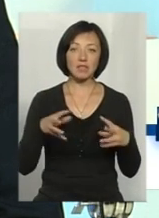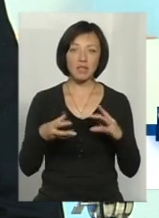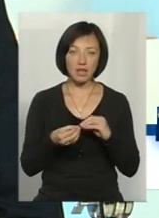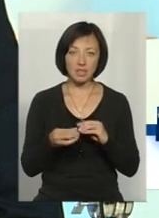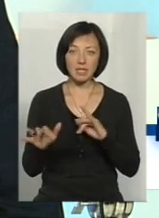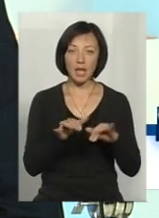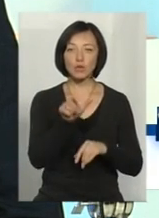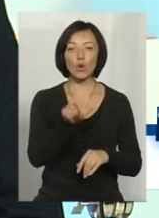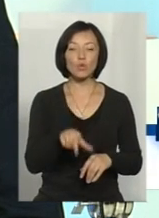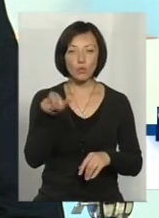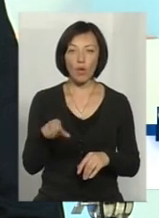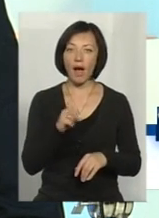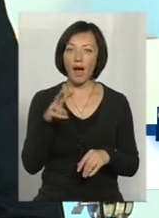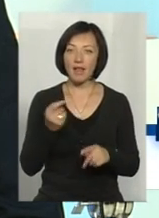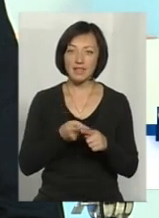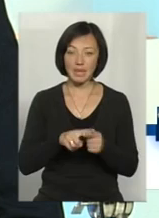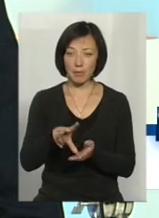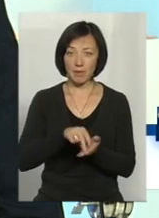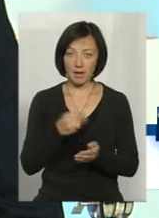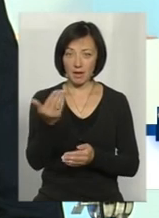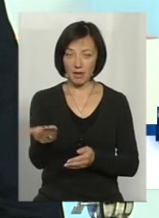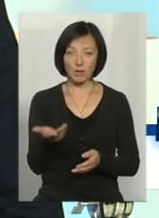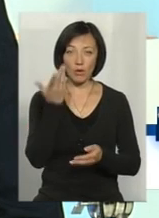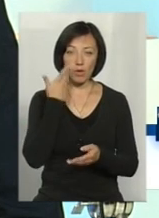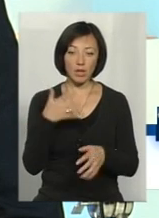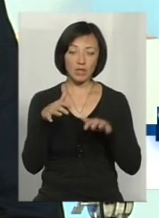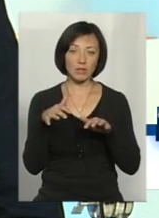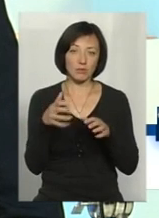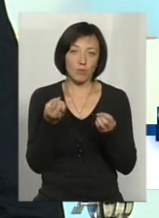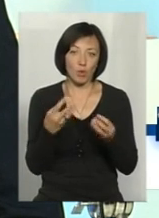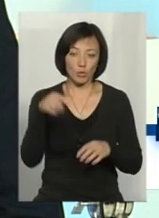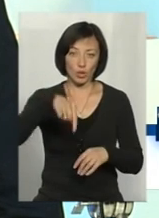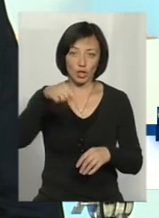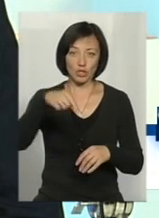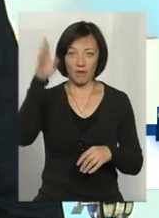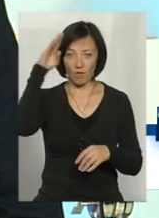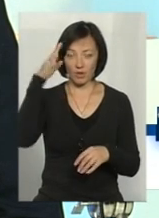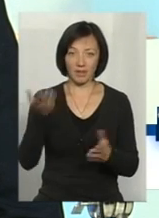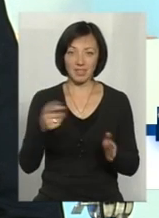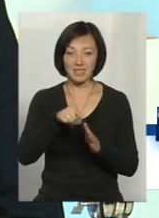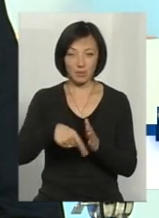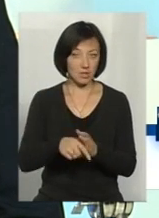діяльності людської. Але оцей приклад, коли просто тече вода, в нічому дині.